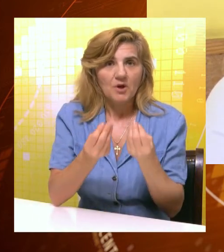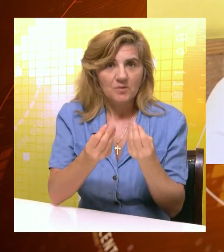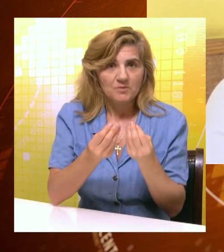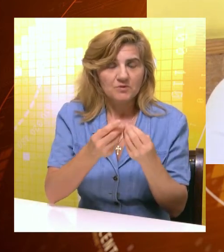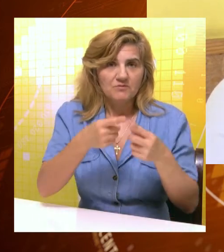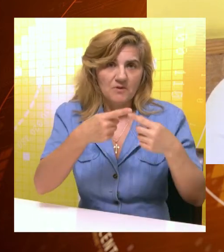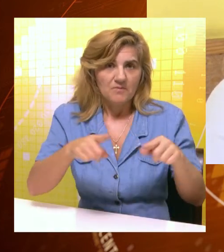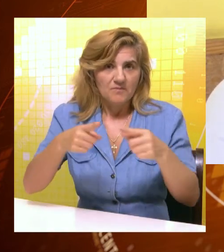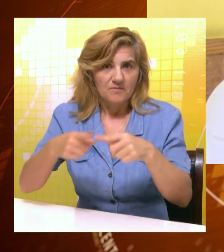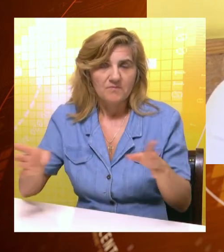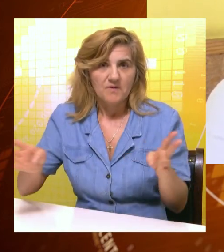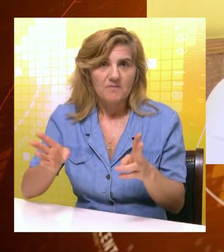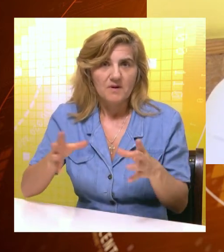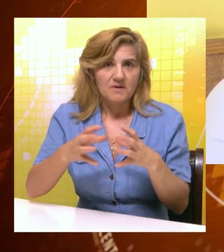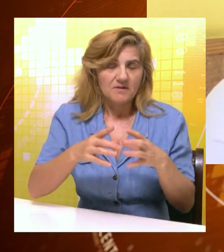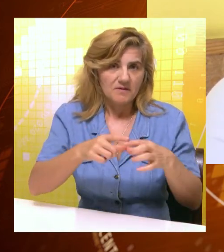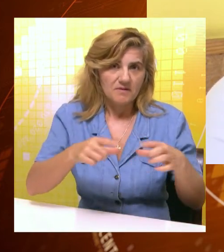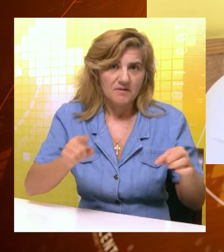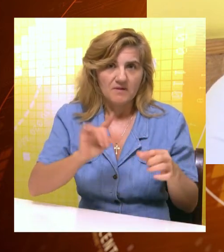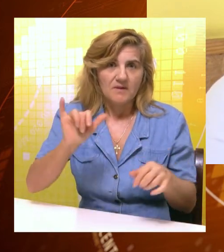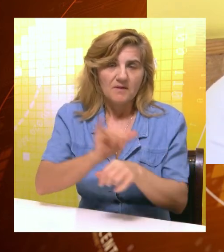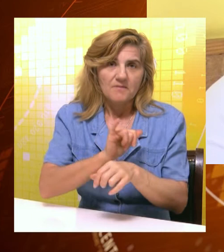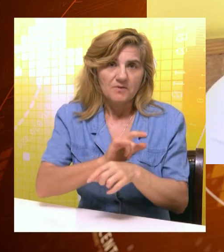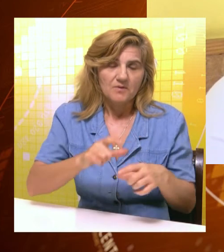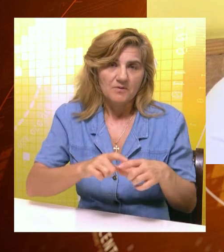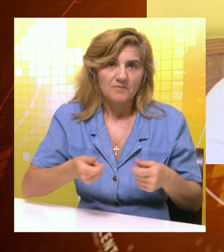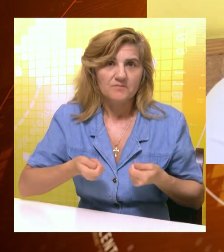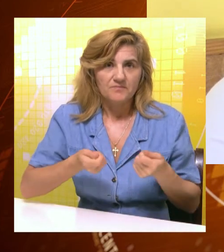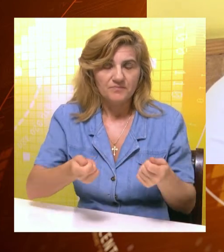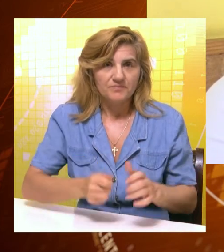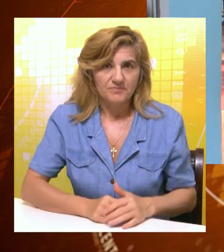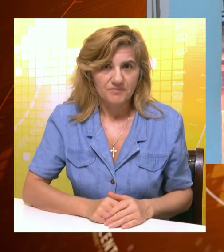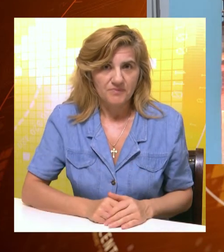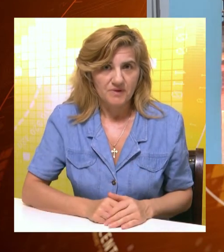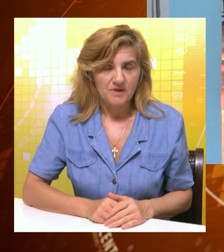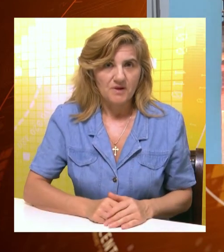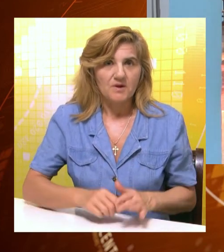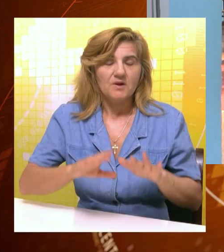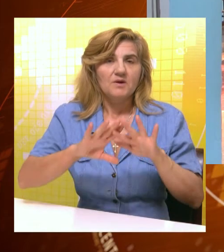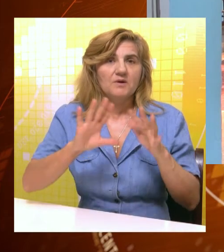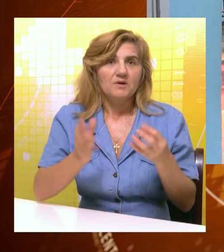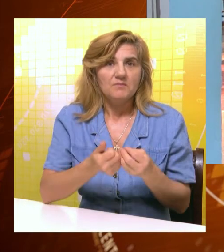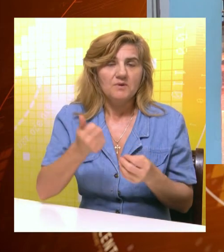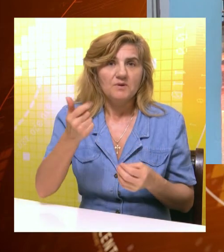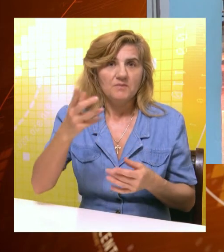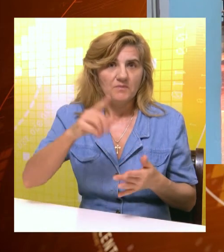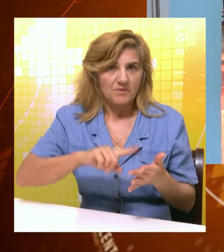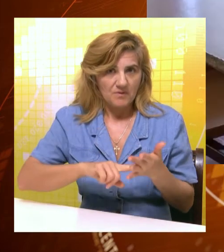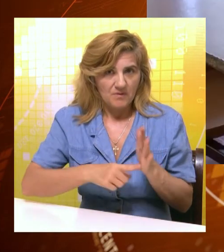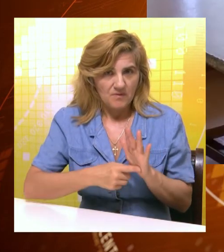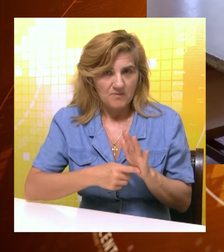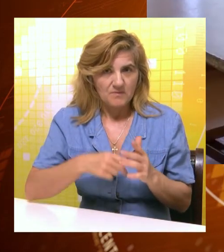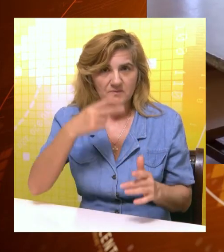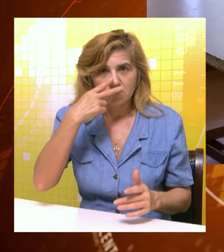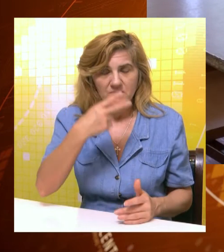i da roditelji na miru mogu da popune bez graške listu želja. Ukupan broj bodova dobija se sa biranjem bodova